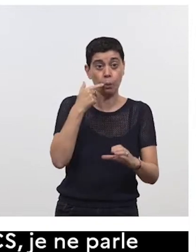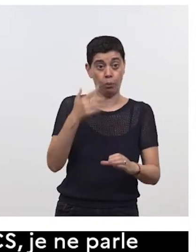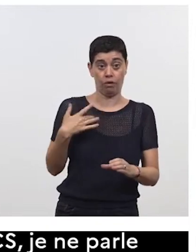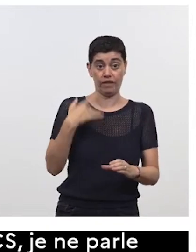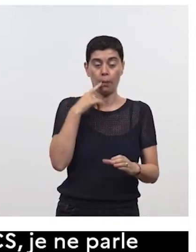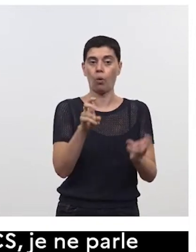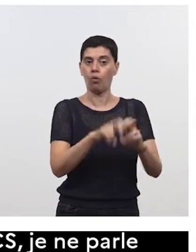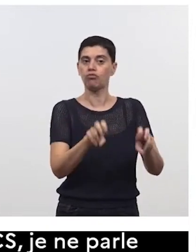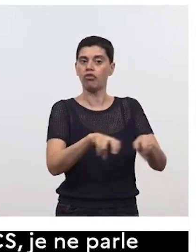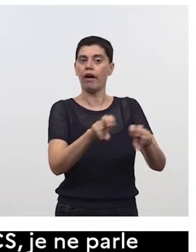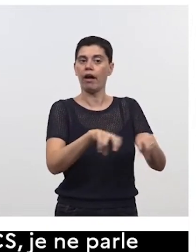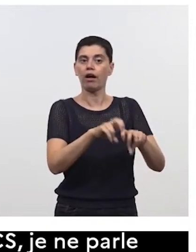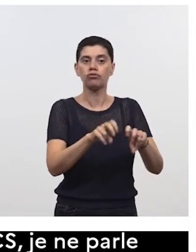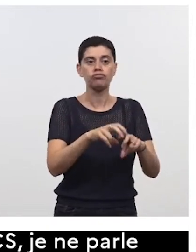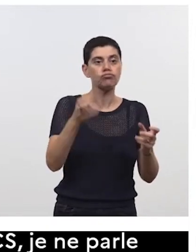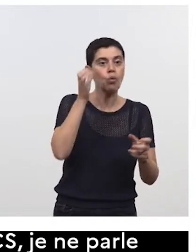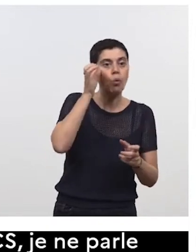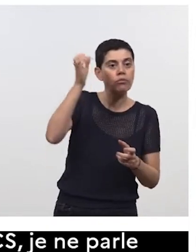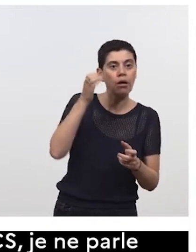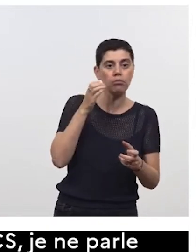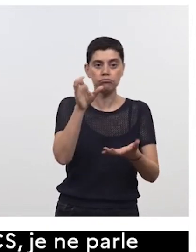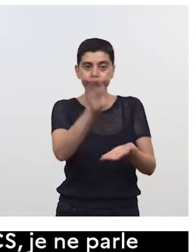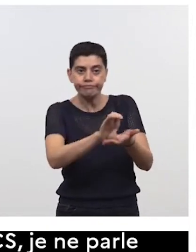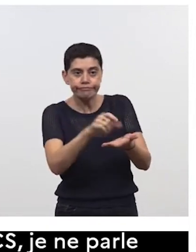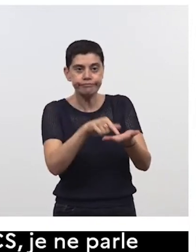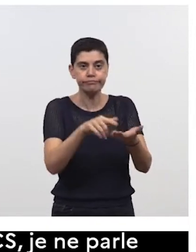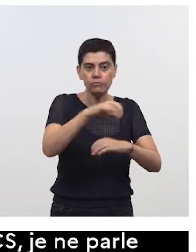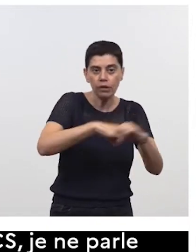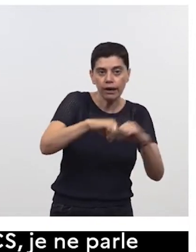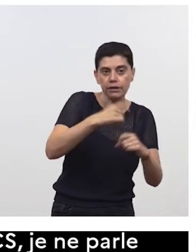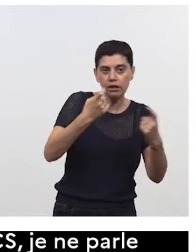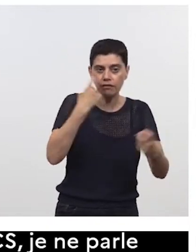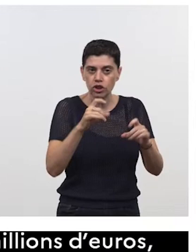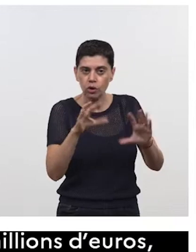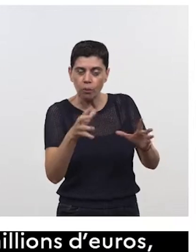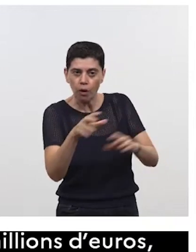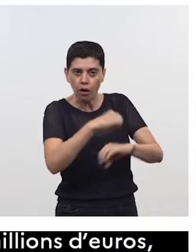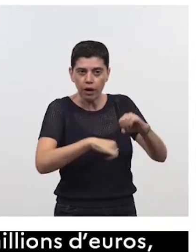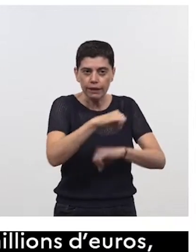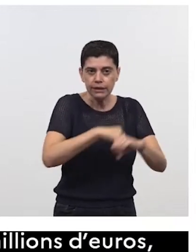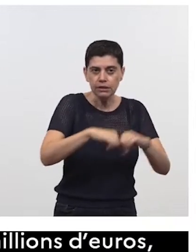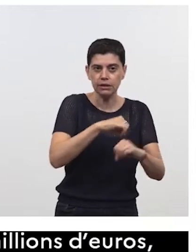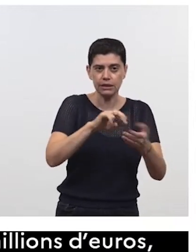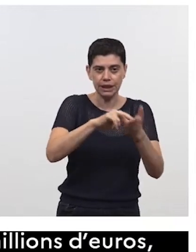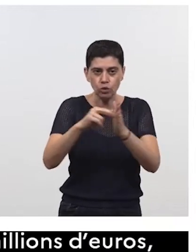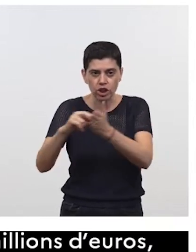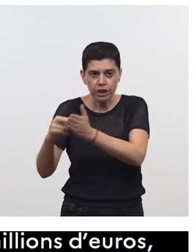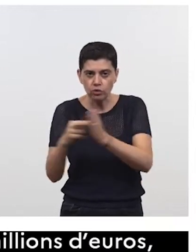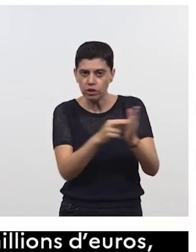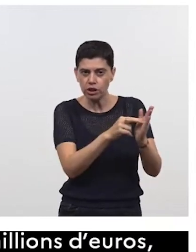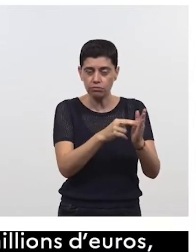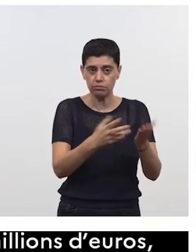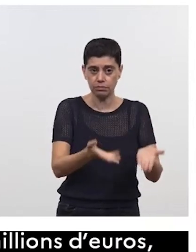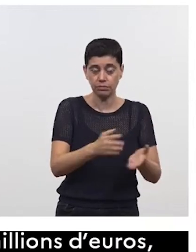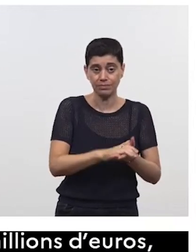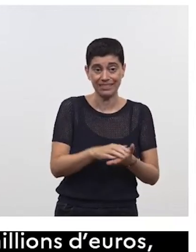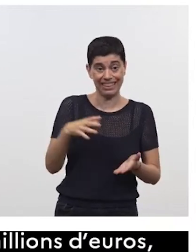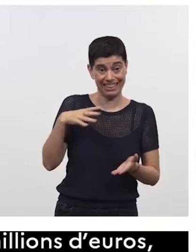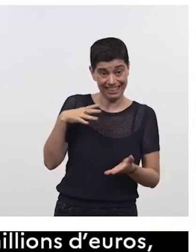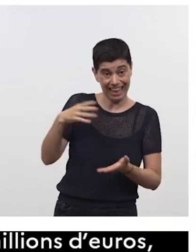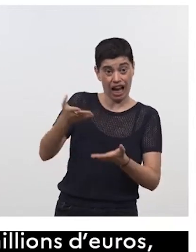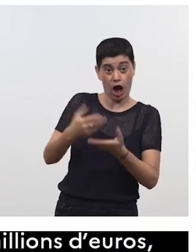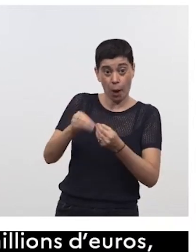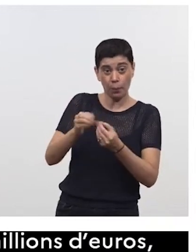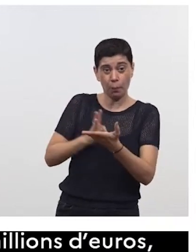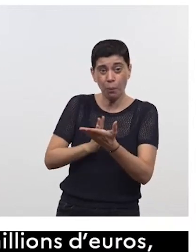conceptuelle, en quelque sorte, essayer de travailler sur des briques de technologie, et là, vous avez un projet industriel,